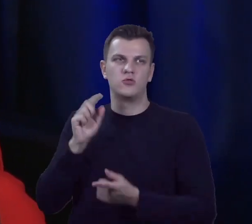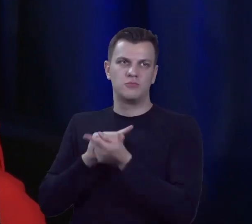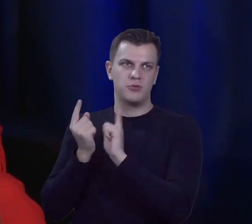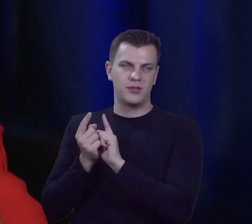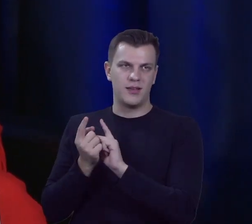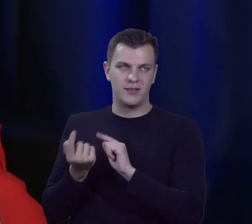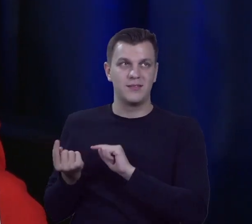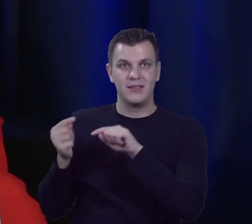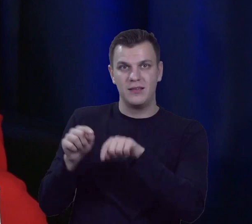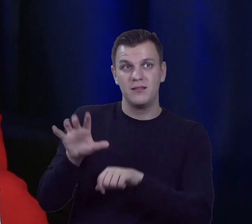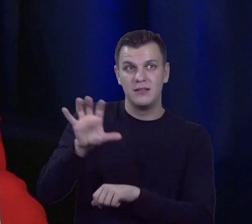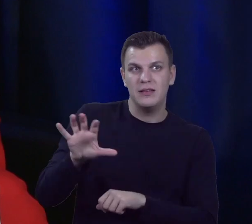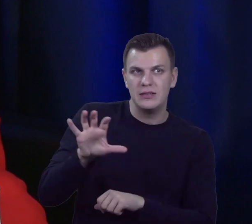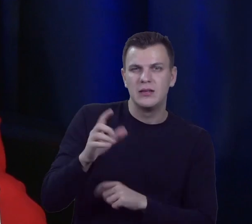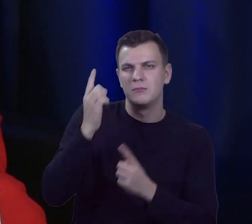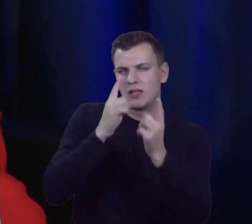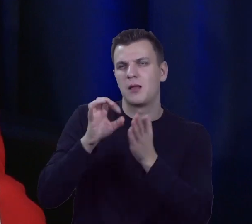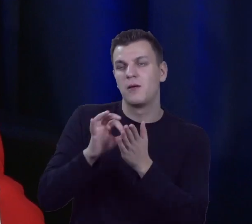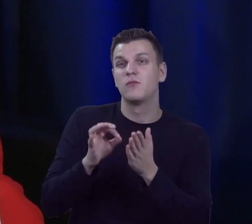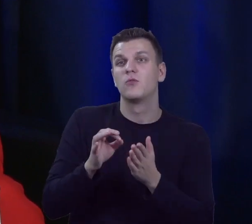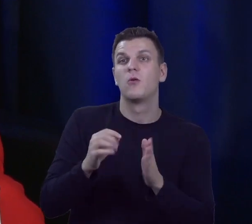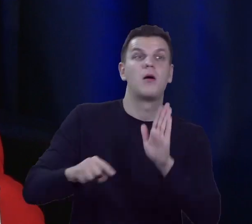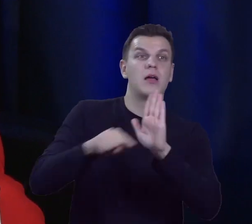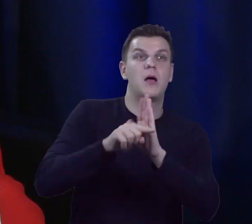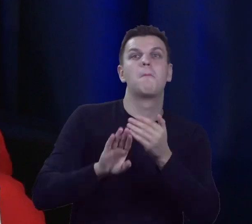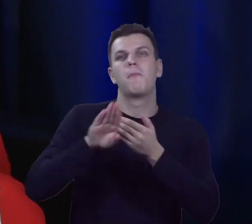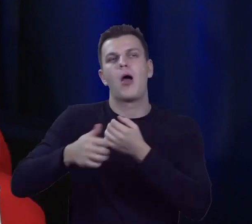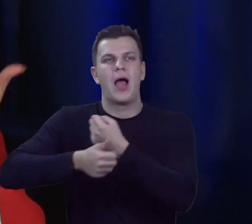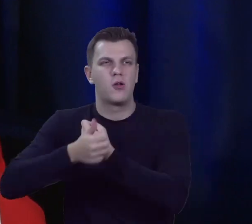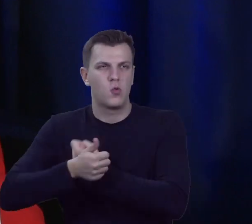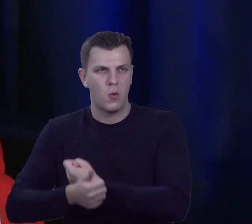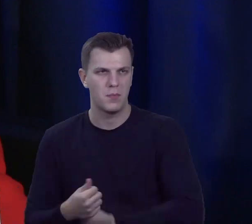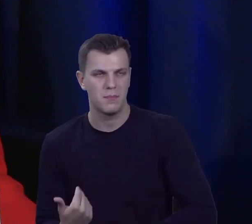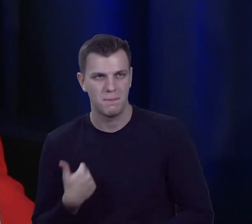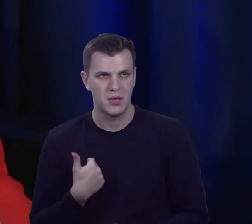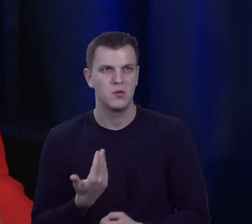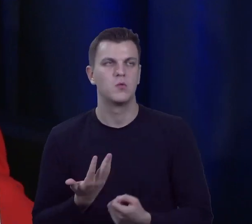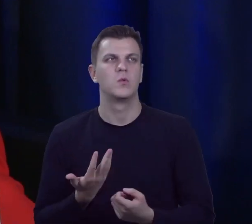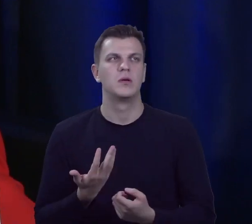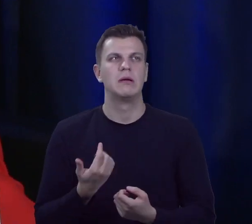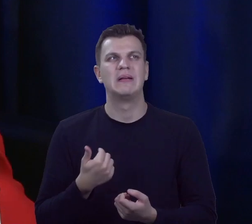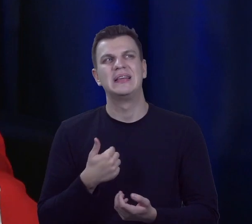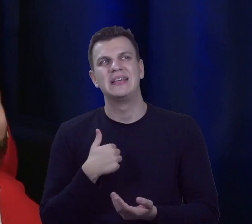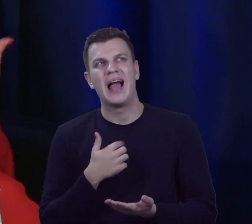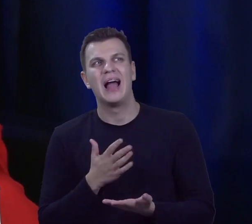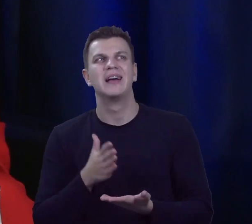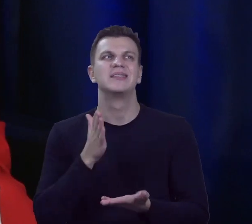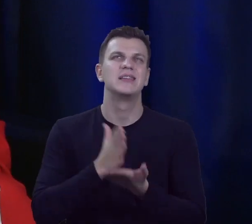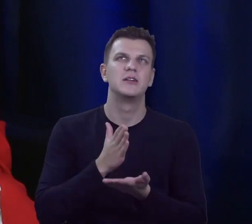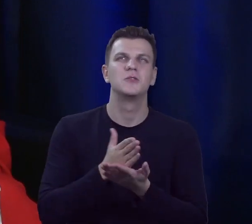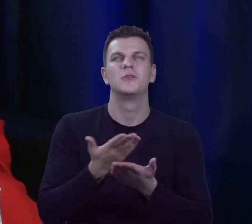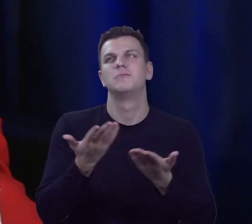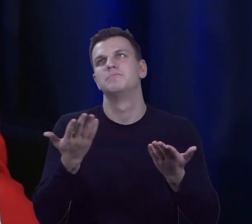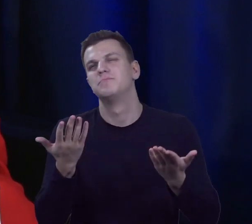było to w jakiś sposób argumentowane. Mogę się tylko domyślać, z jakich przestrzeni te... Jakie są powody jakby